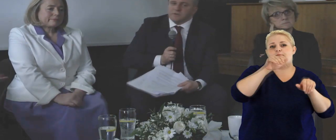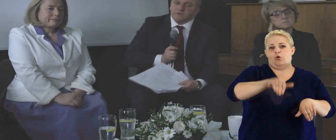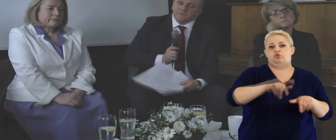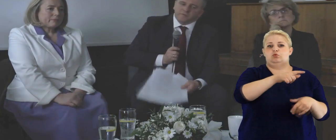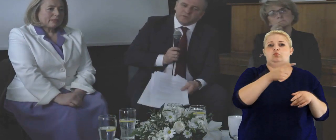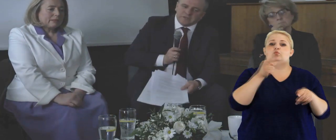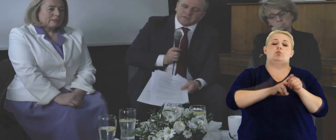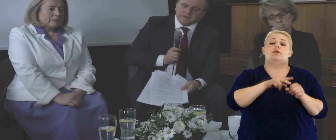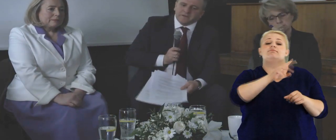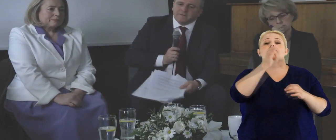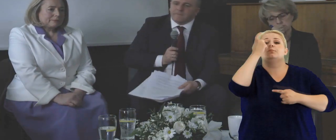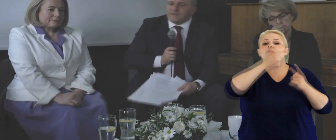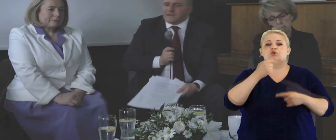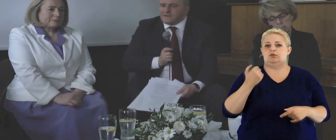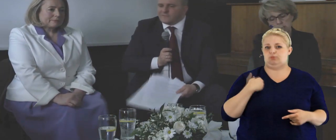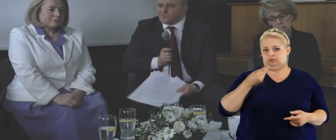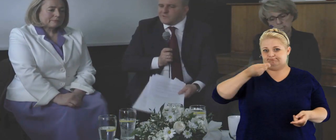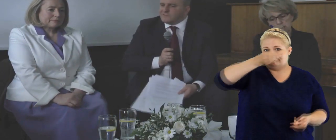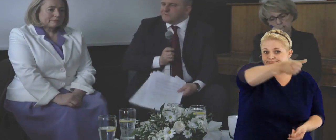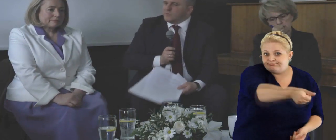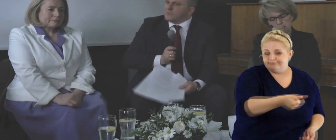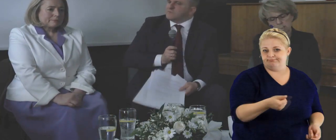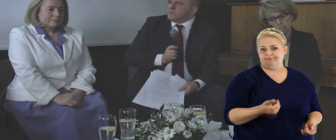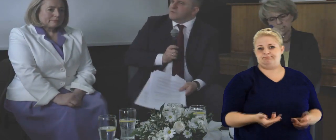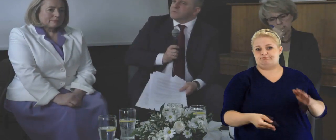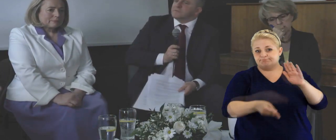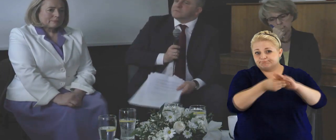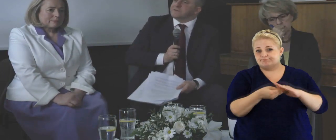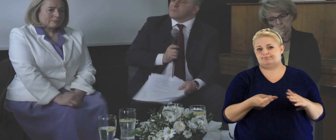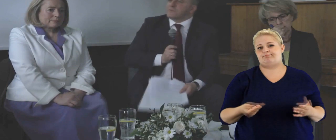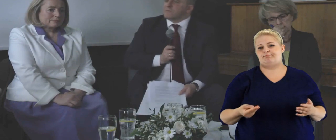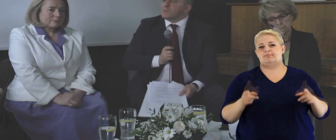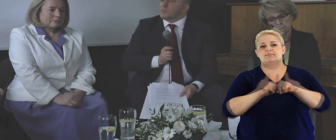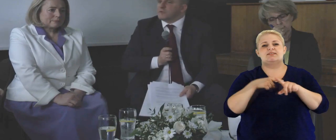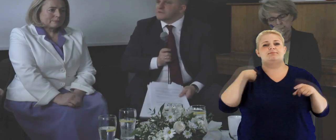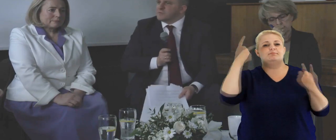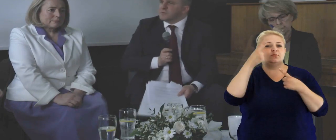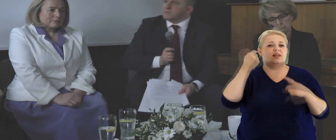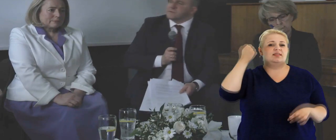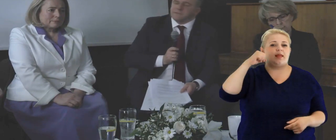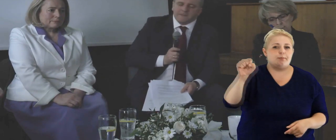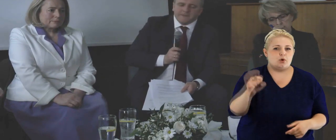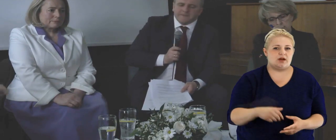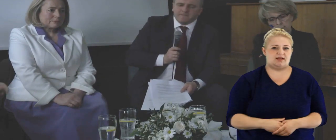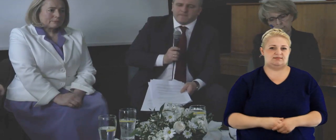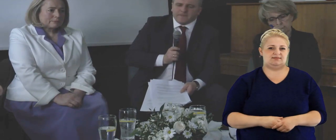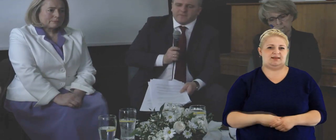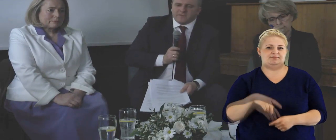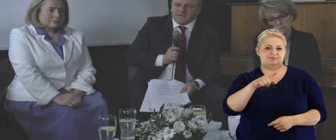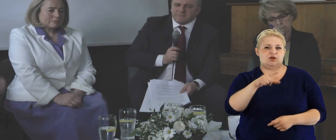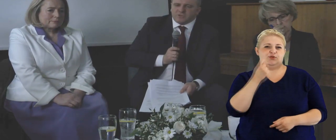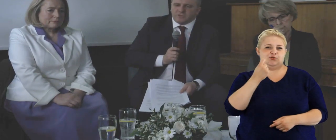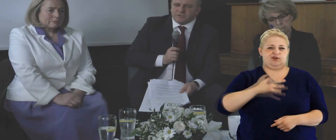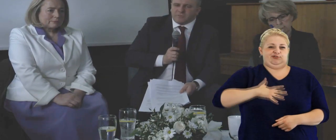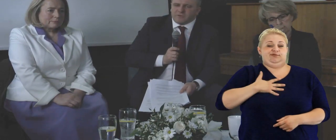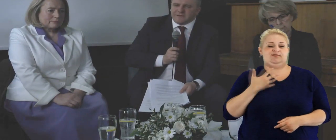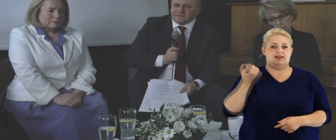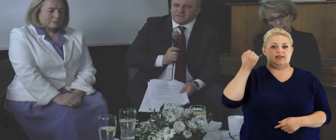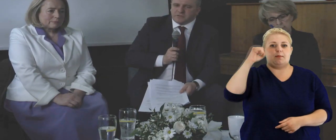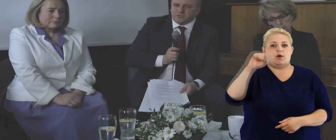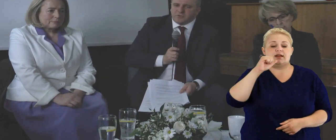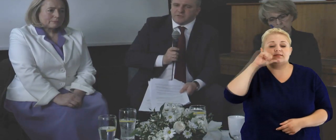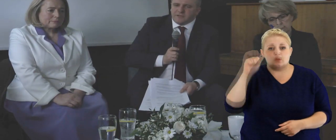osób, a w drugiej nie. W drugiej to mogą być poglądy, które zostały, nie wiem, kupione za pieniądze. Wydaje mi się, że